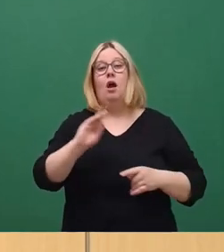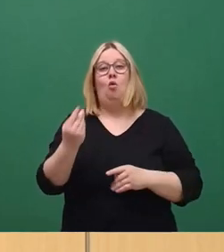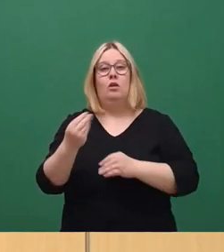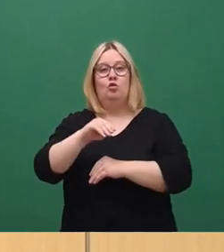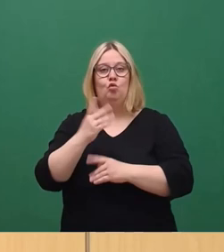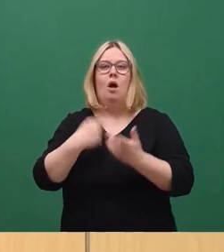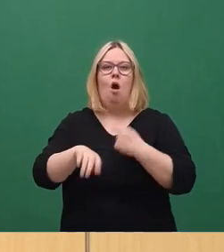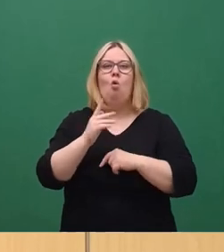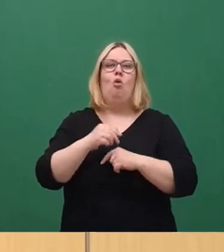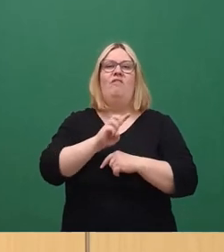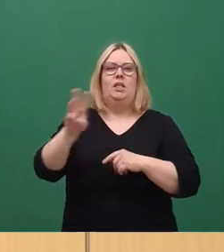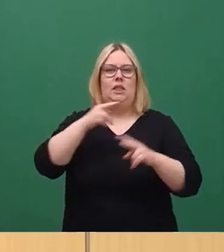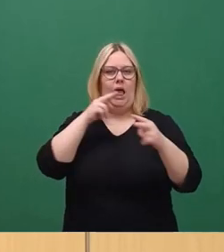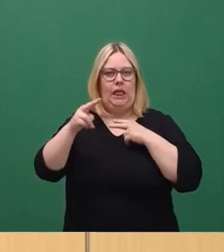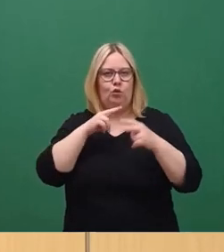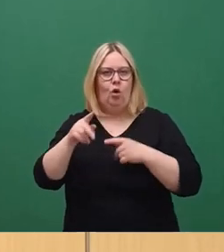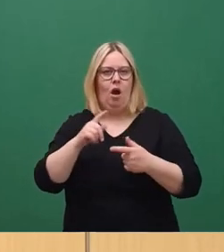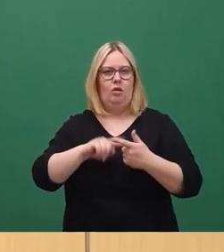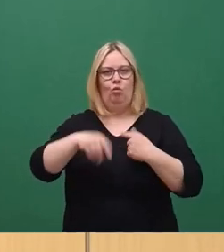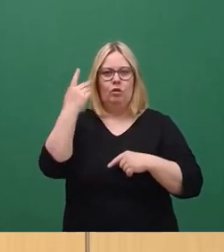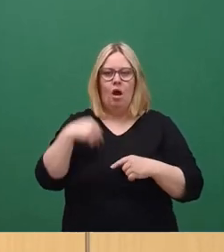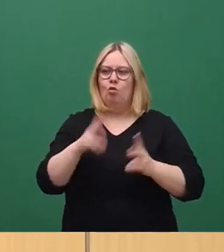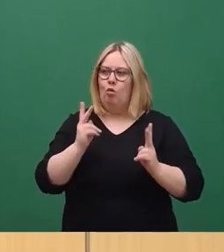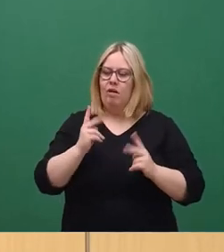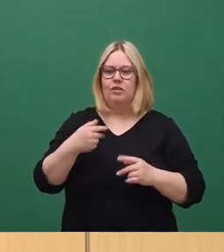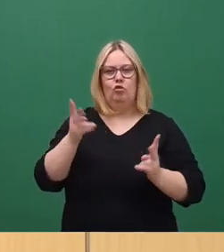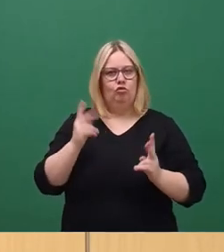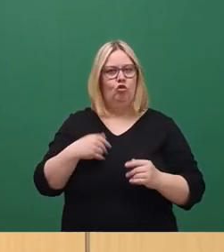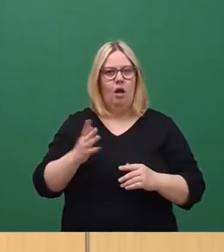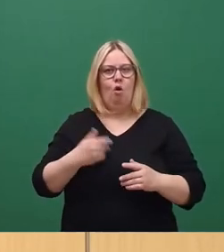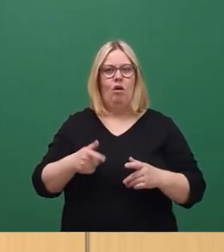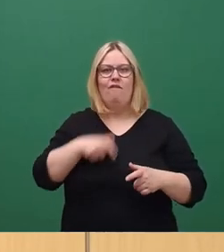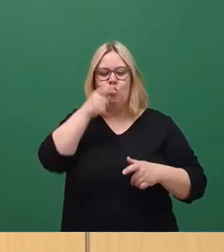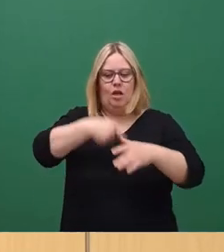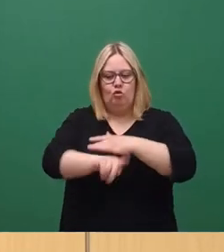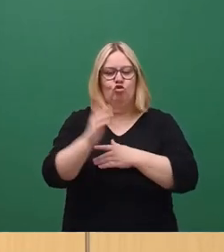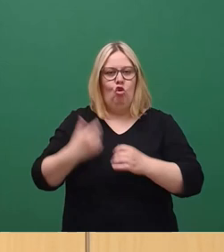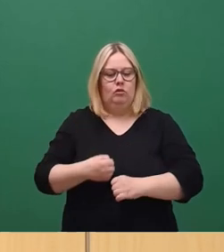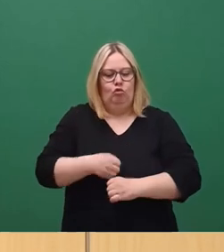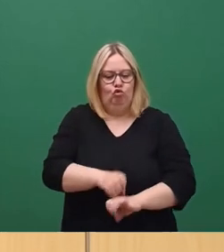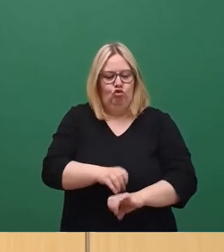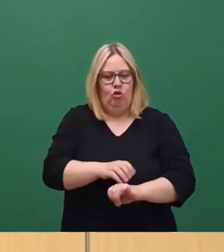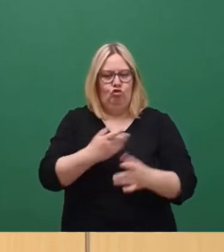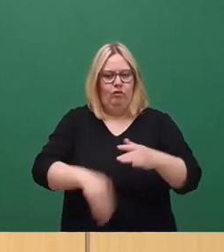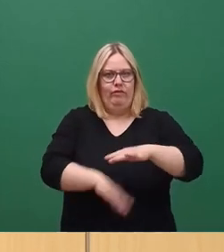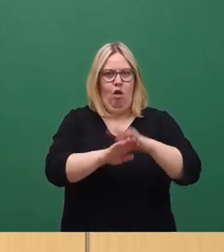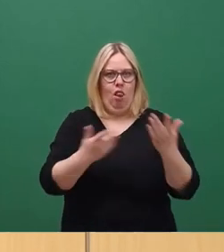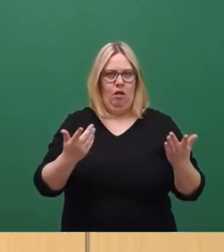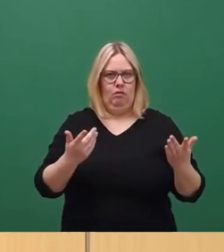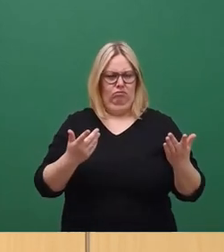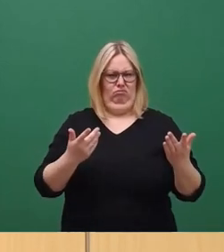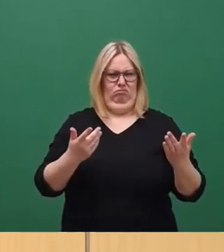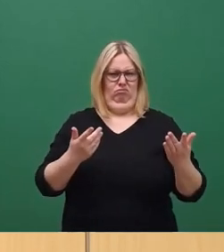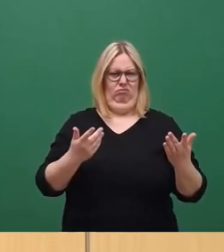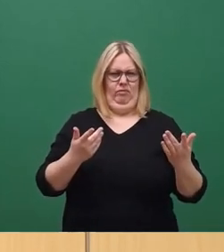veränderte Watzke-Restaurant und laut Begründungen eigentlich auch noch die bereits zugeschütteten Fußgängertunnel unter der Großen Meißner Straße. Diese